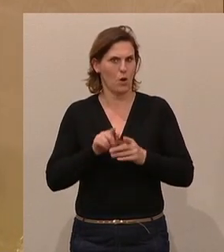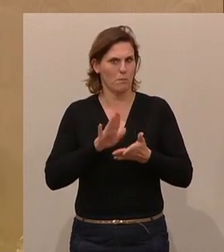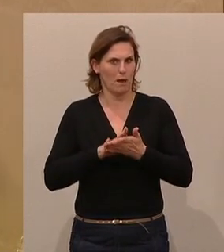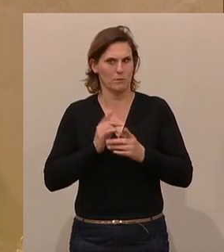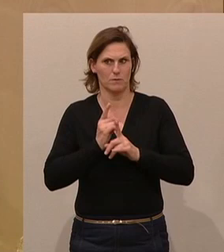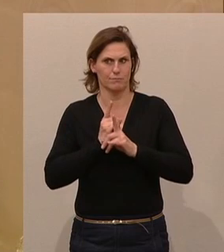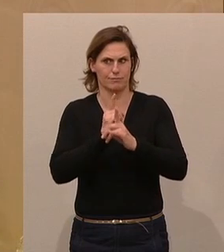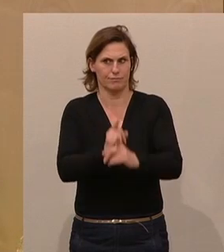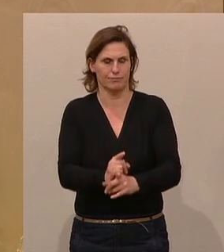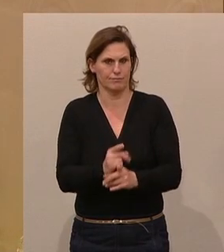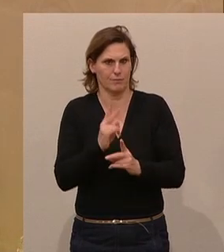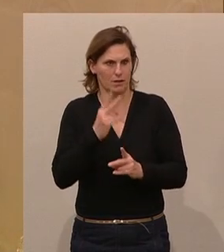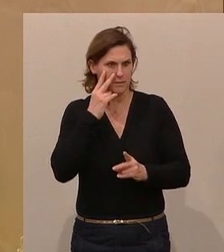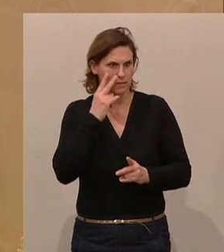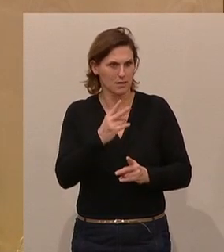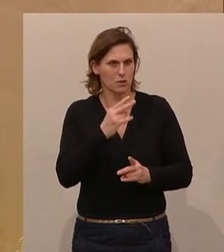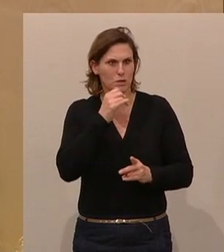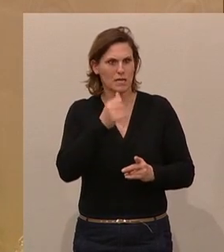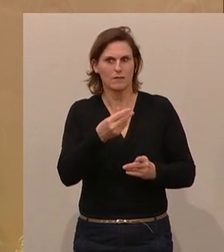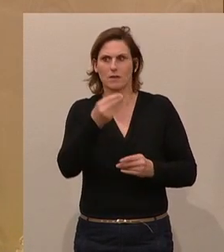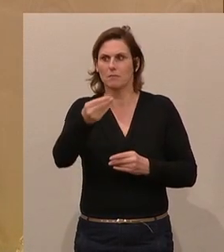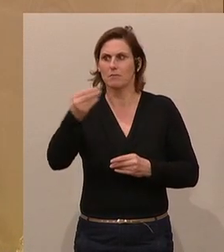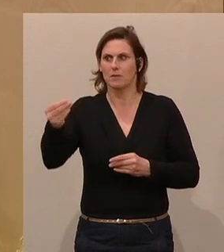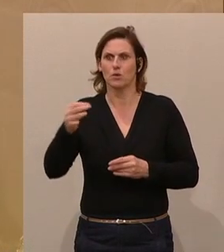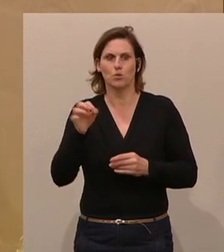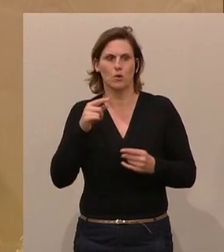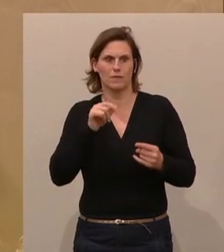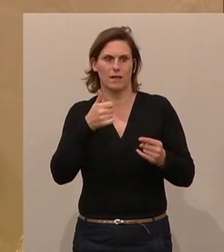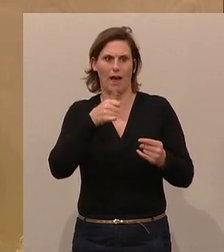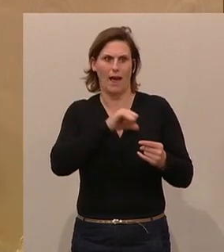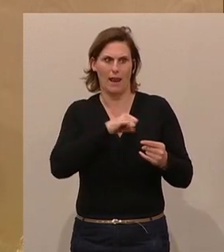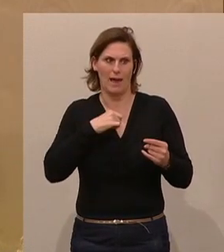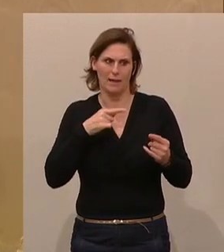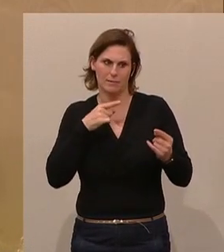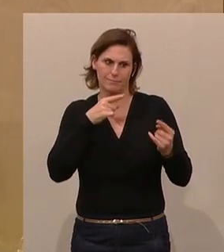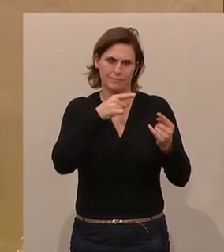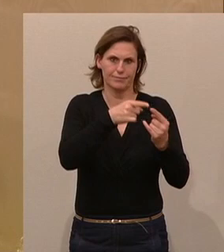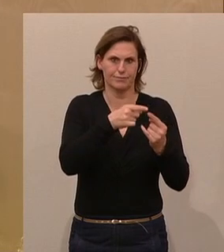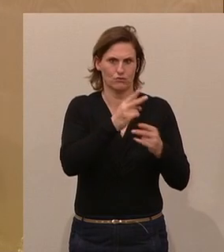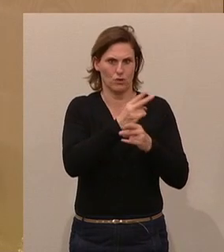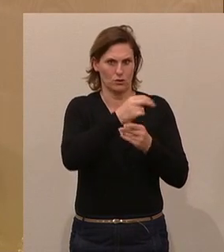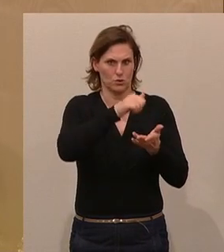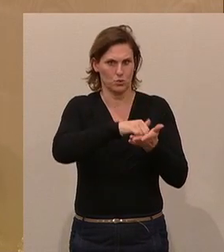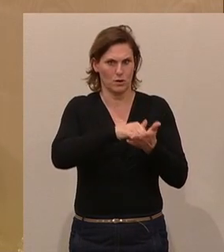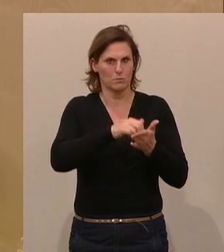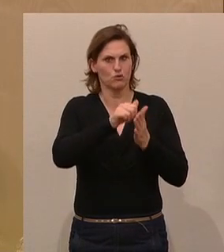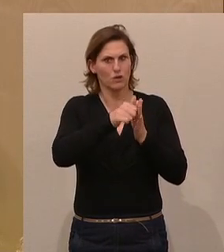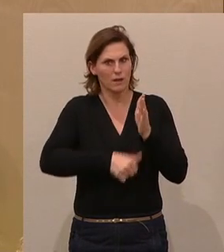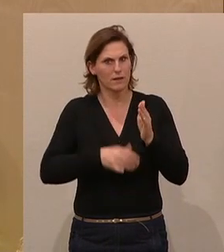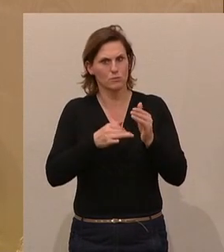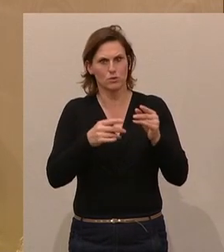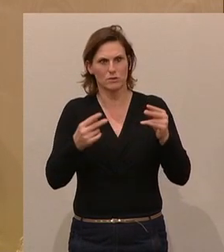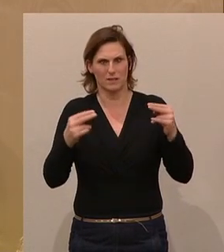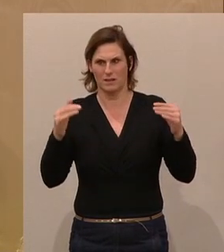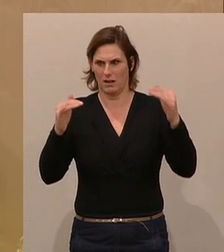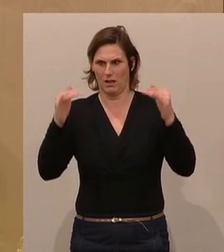nachvollziehen, dass es eben keine Vergaben ausschließlich an die Staatsdruckerei gibt bei derartigen Aufträgen. Aber die Standards müssen